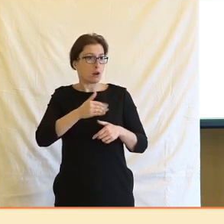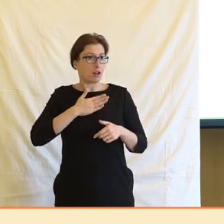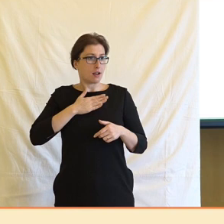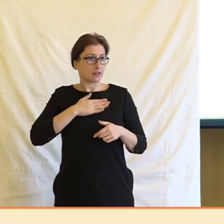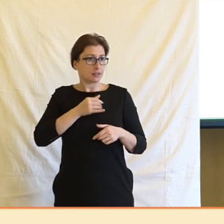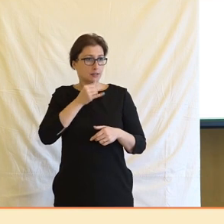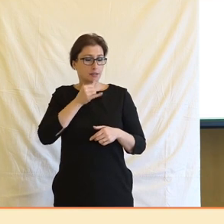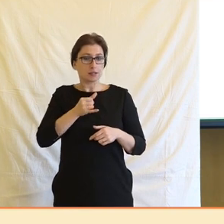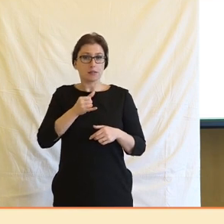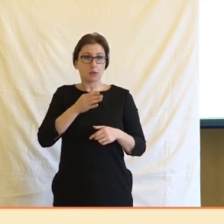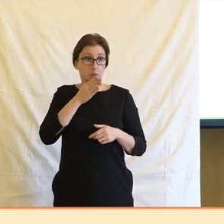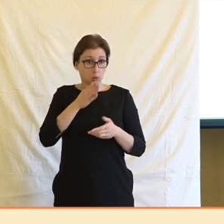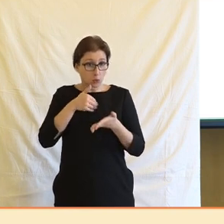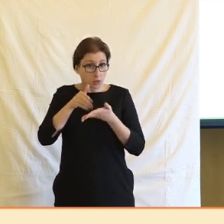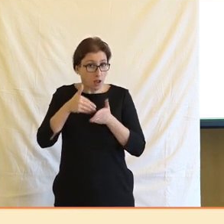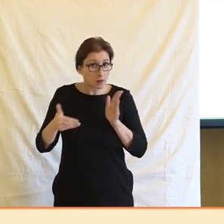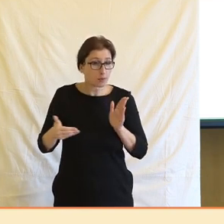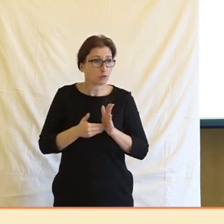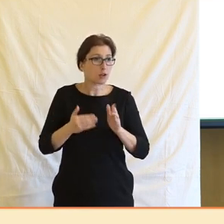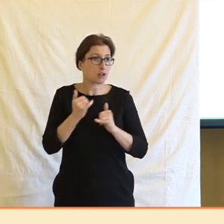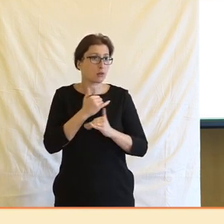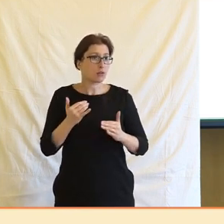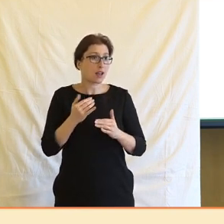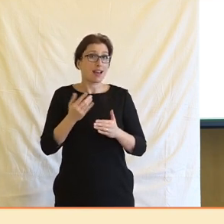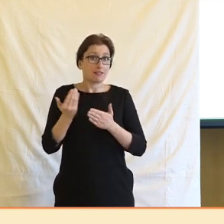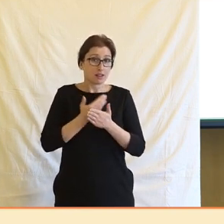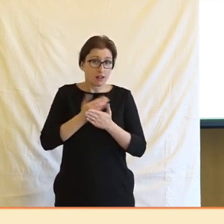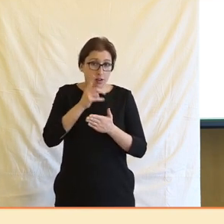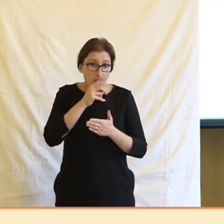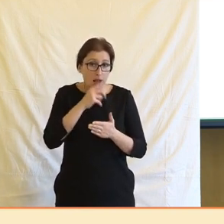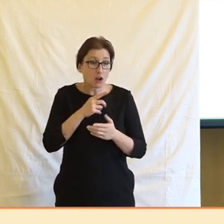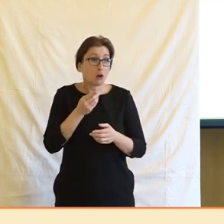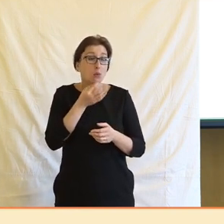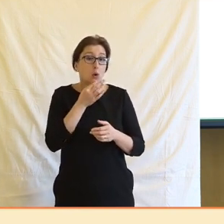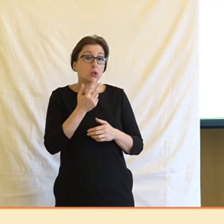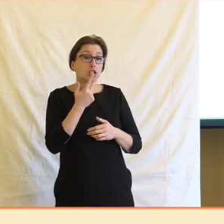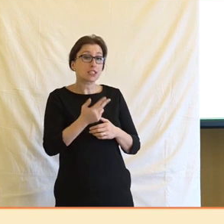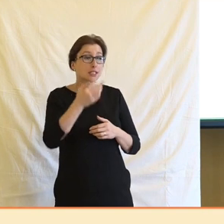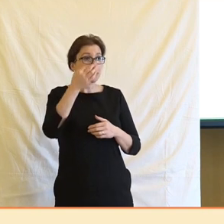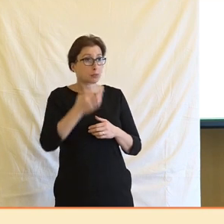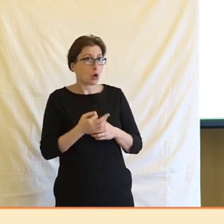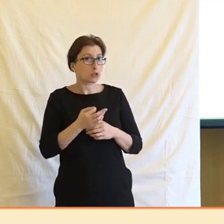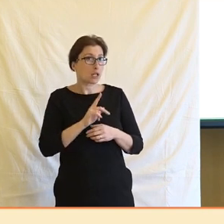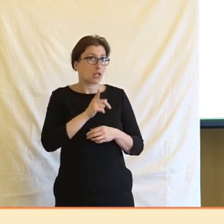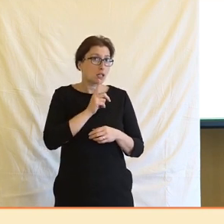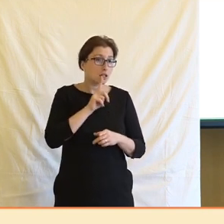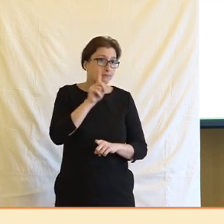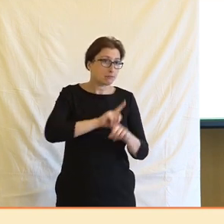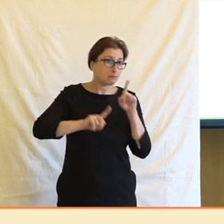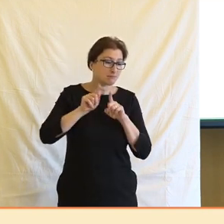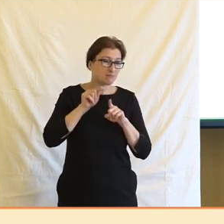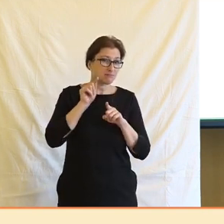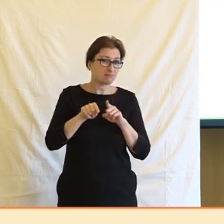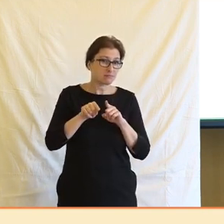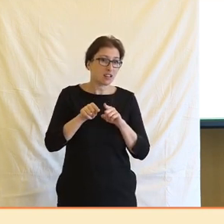společnosti, vlastně pokud více než třetina dané profesní skupiny zvažuje, jestli toto